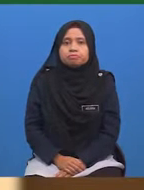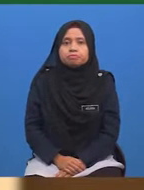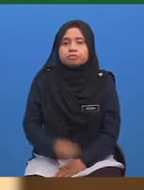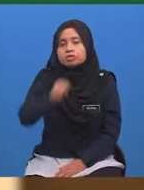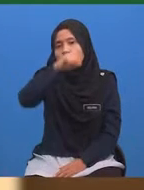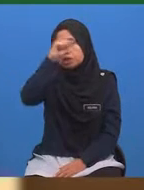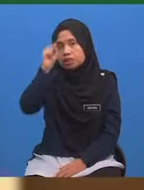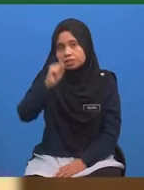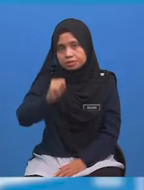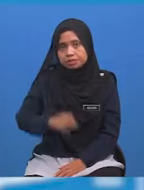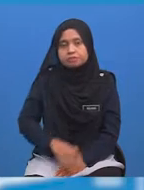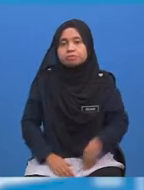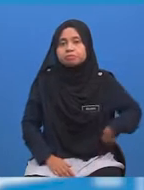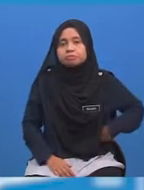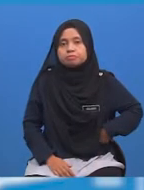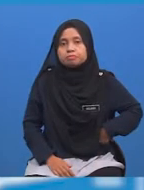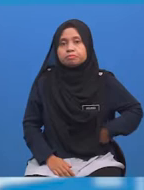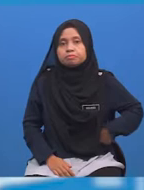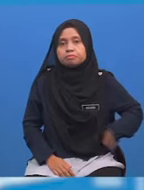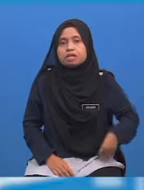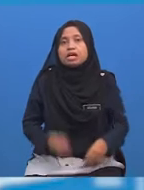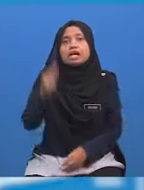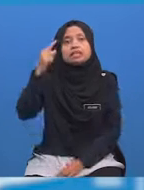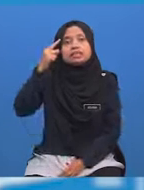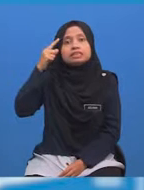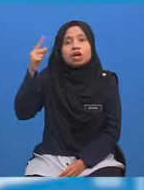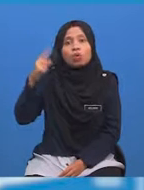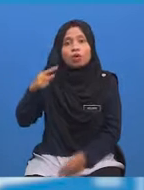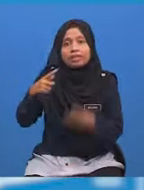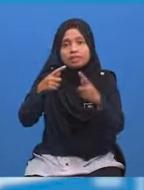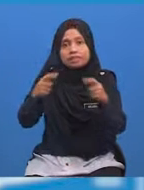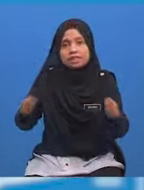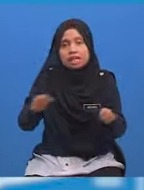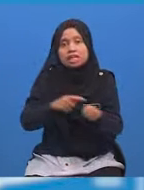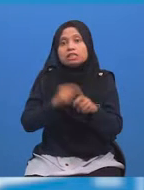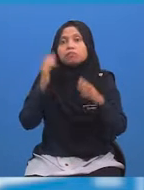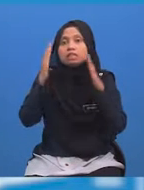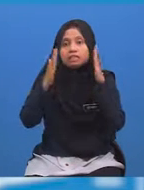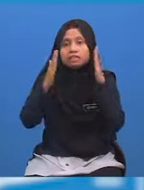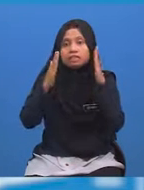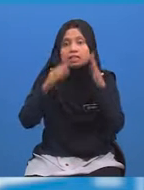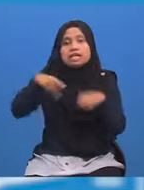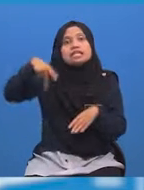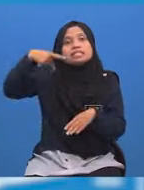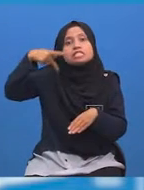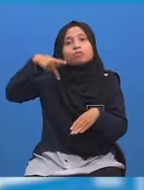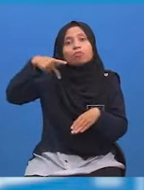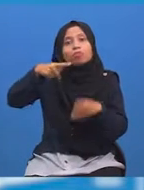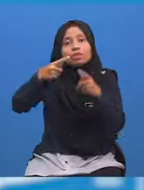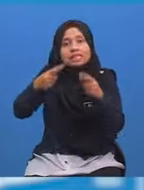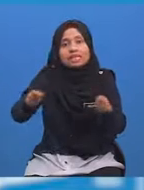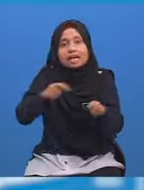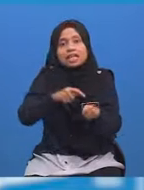Soalannya ialah Zakuan tinggal di Malaysia Sepupunya